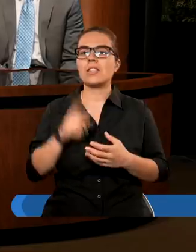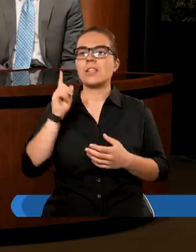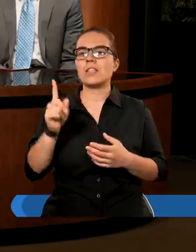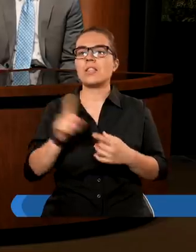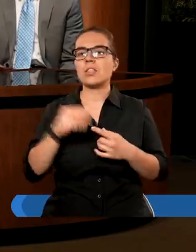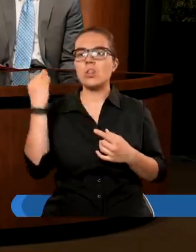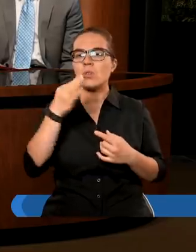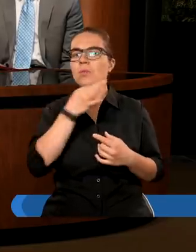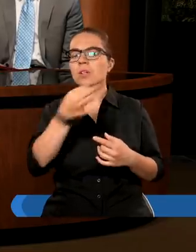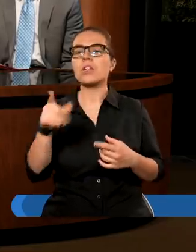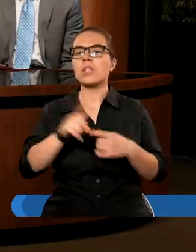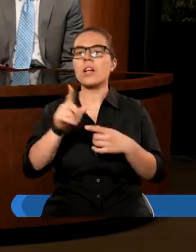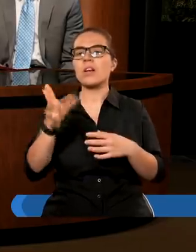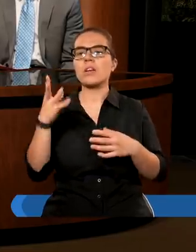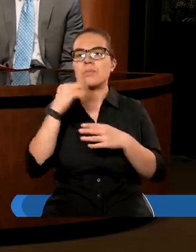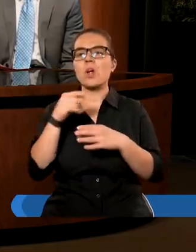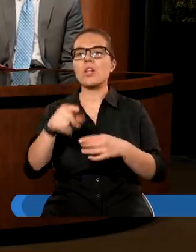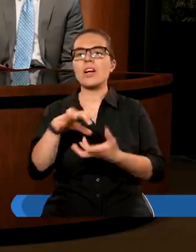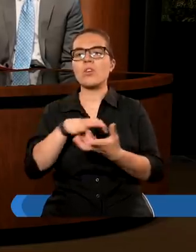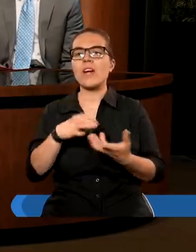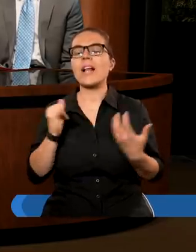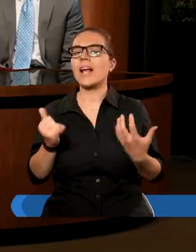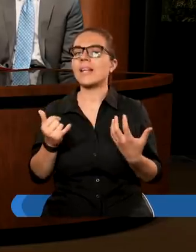Uczniowie pytali się, jaki będzie znak końca świata.